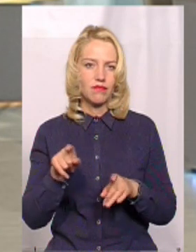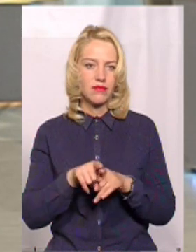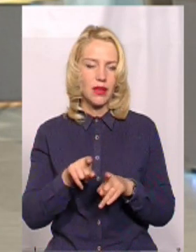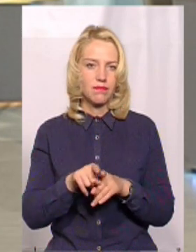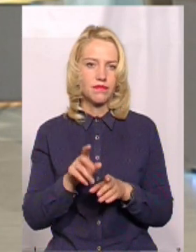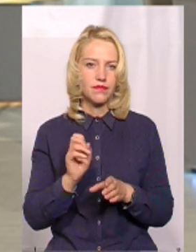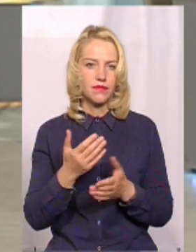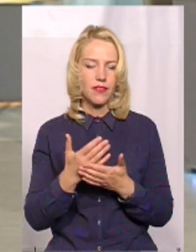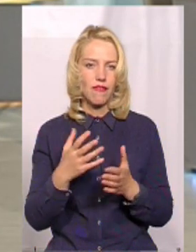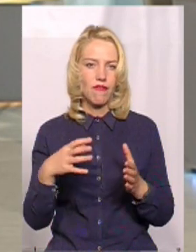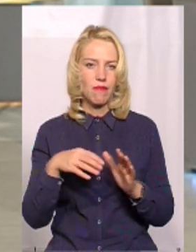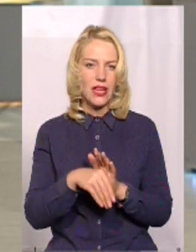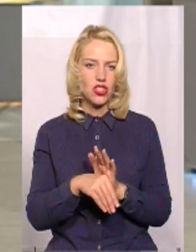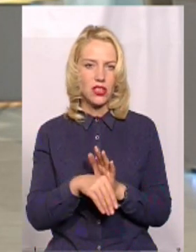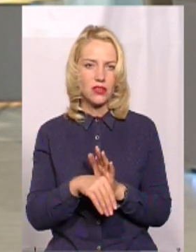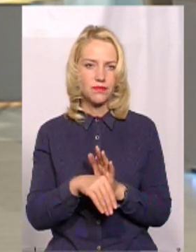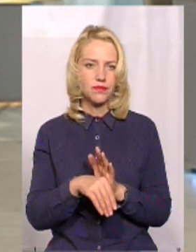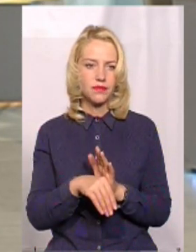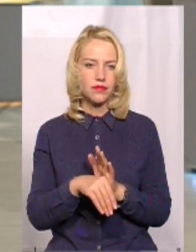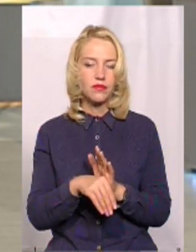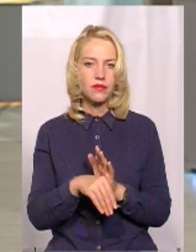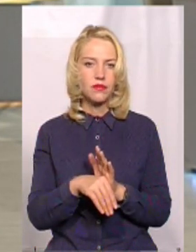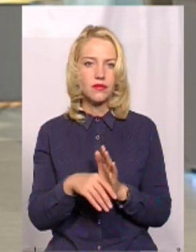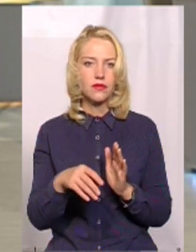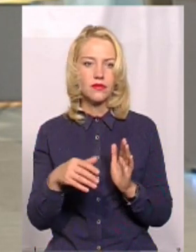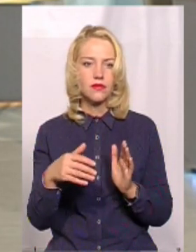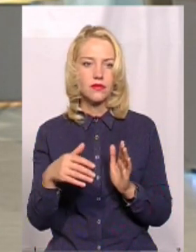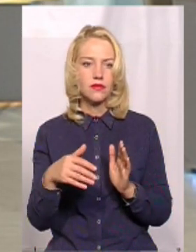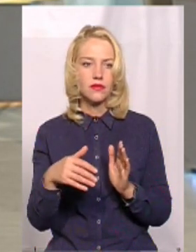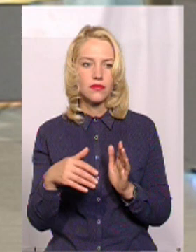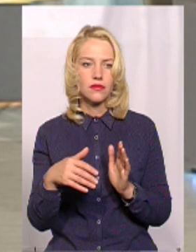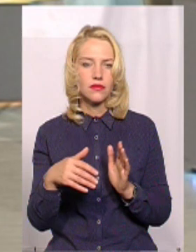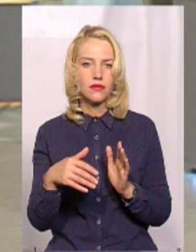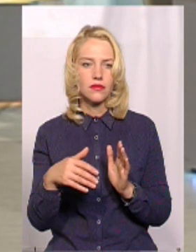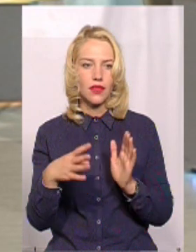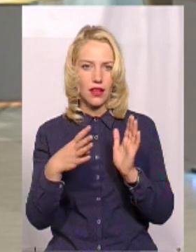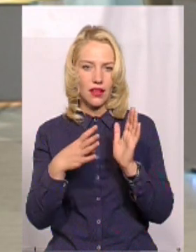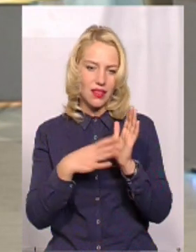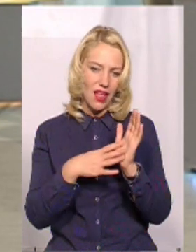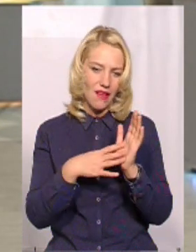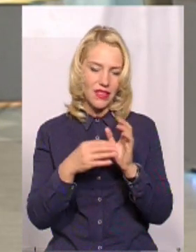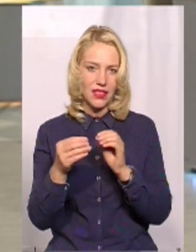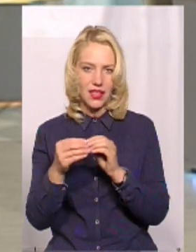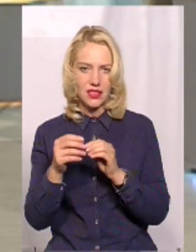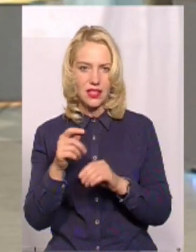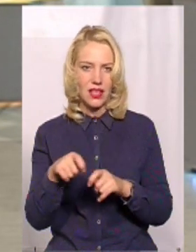межах 9-10 кілометрів. 9-10? Так.